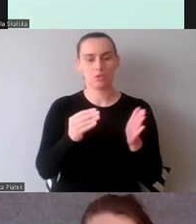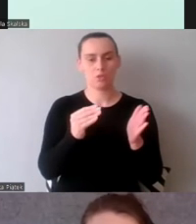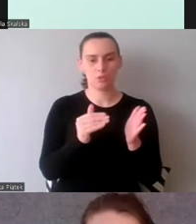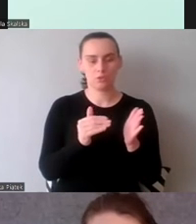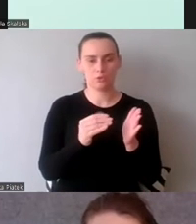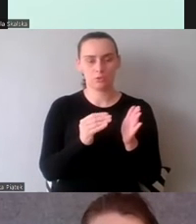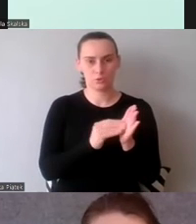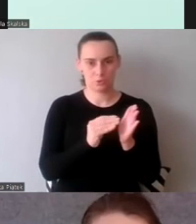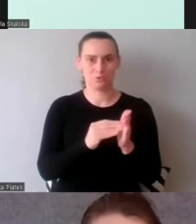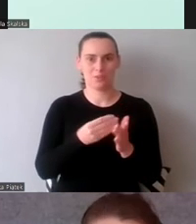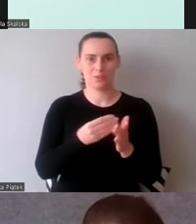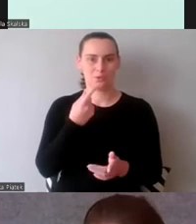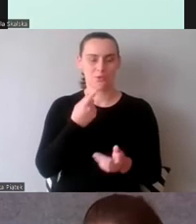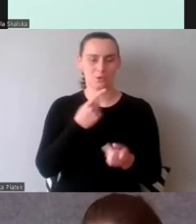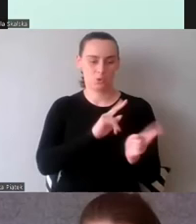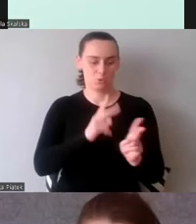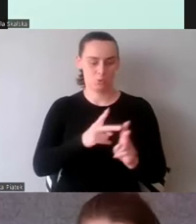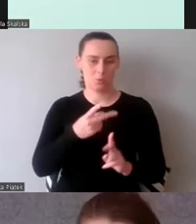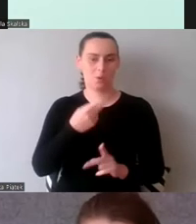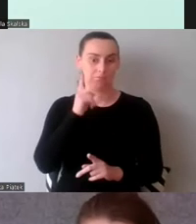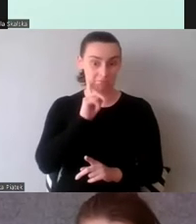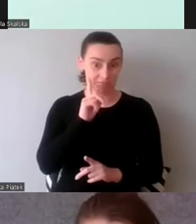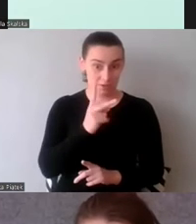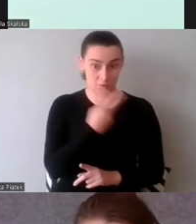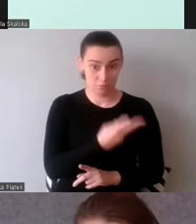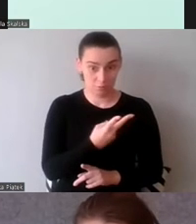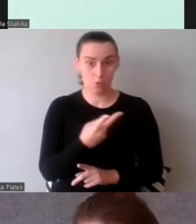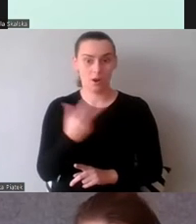mężczyzn wśród niedoświadczonych tłumaczy.